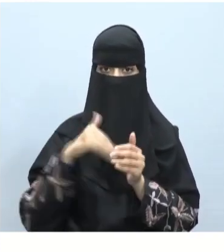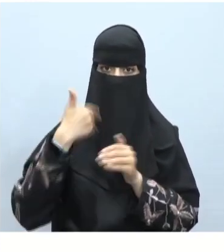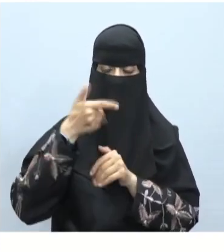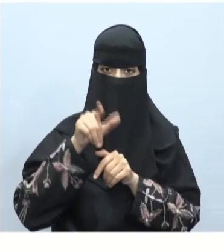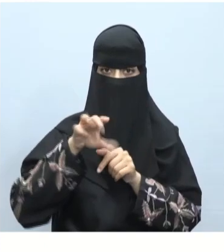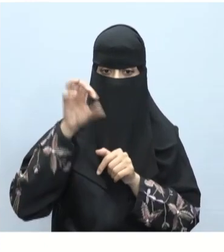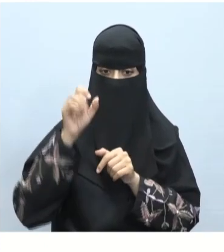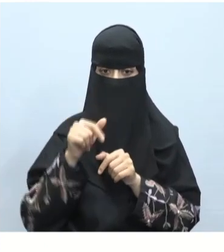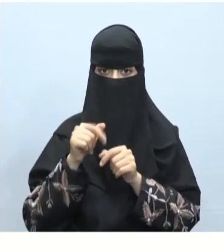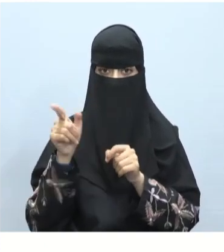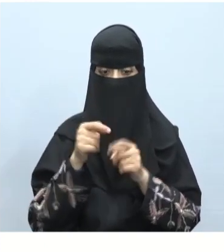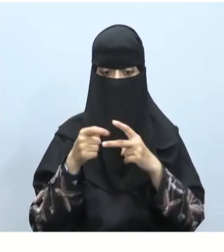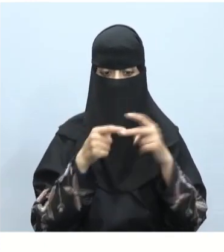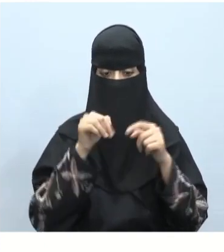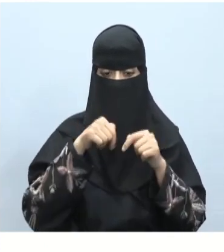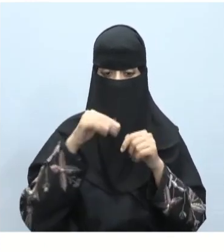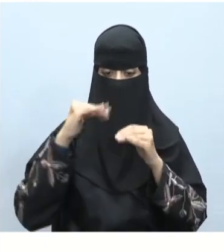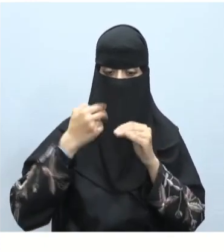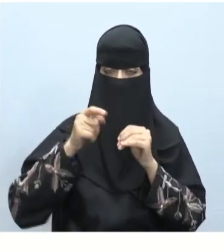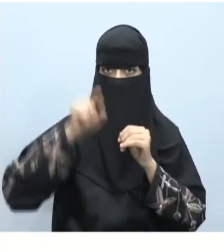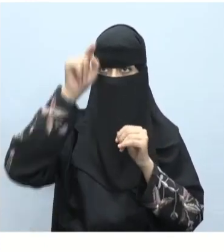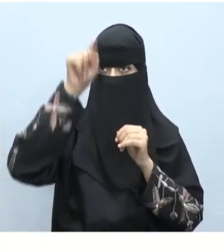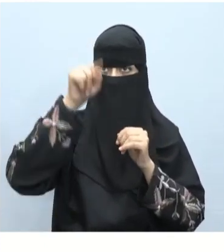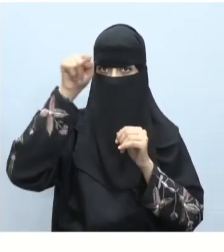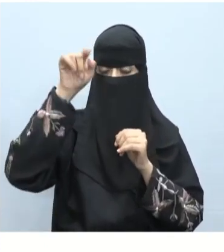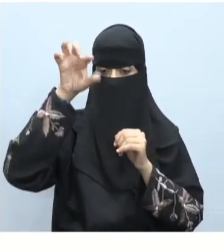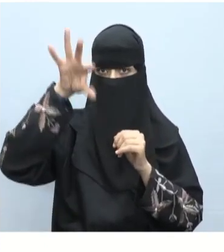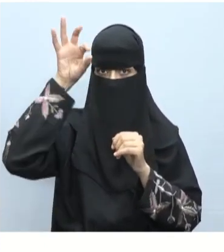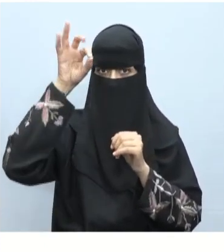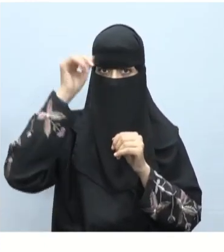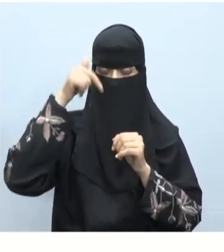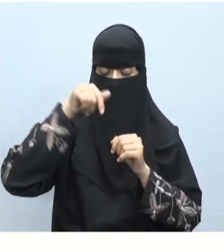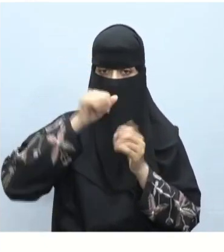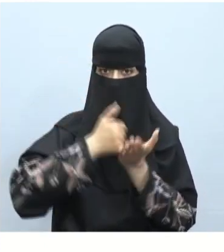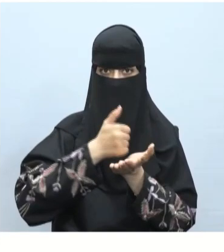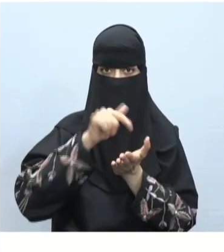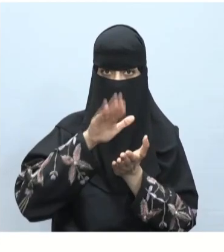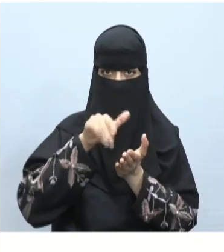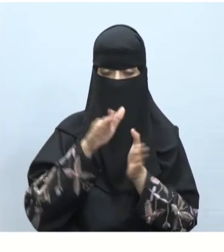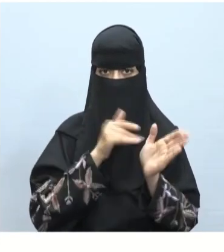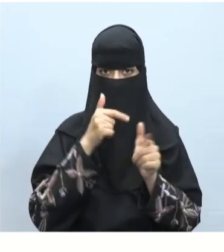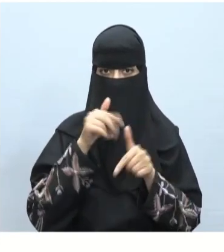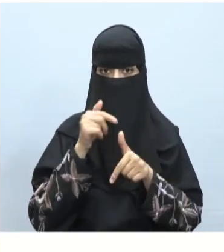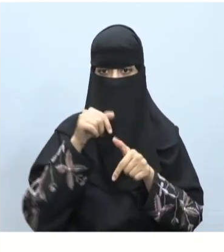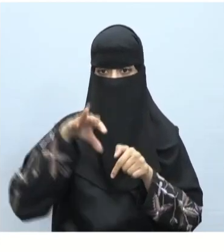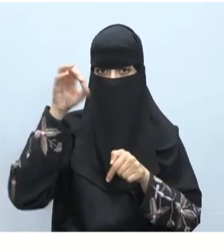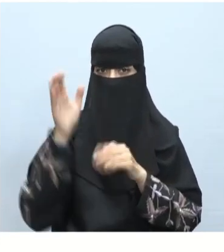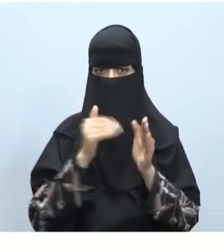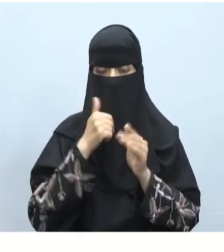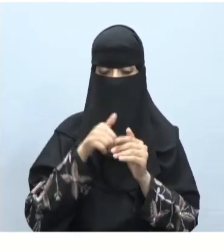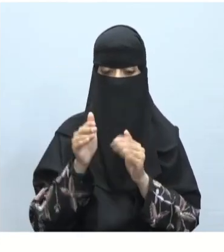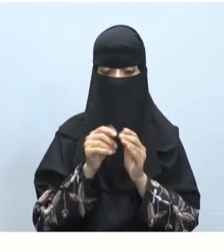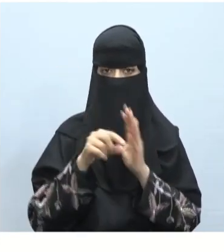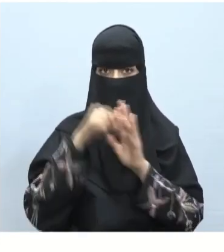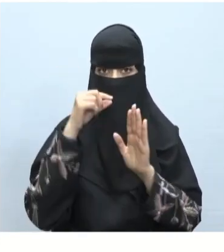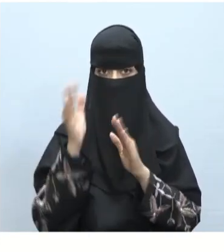ذلك نضغط على السهم الموجود بجوار رأس الموضوع ونختار أحد الأنماط الموجودة وقمنا باختيار رأس